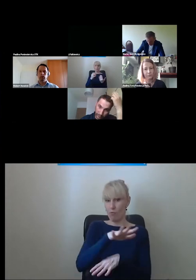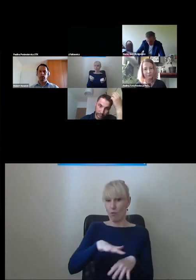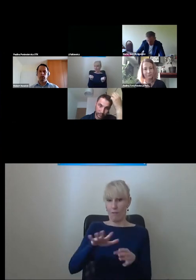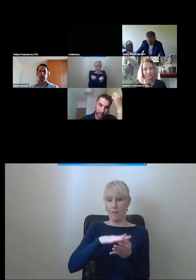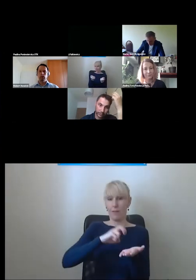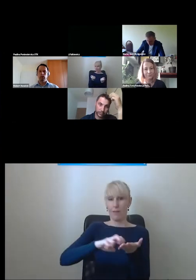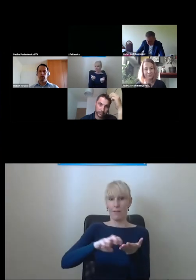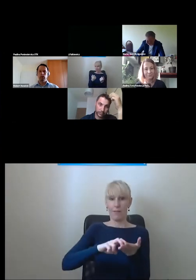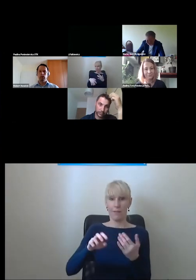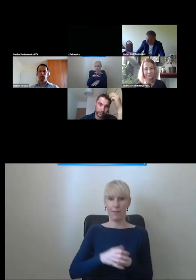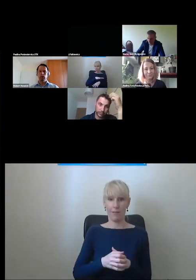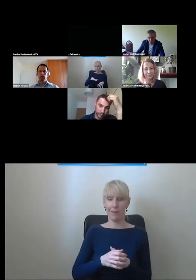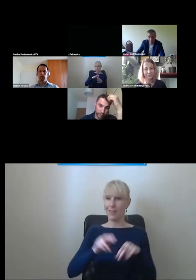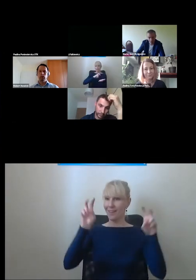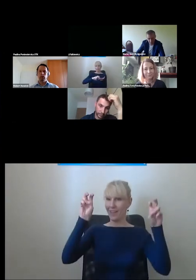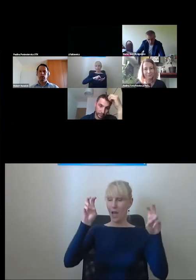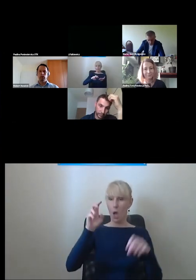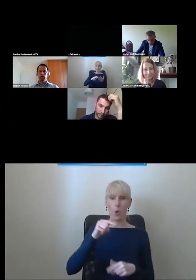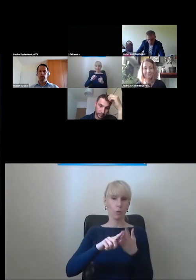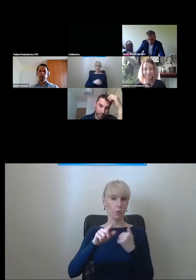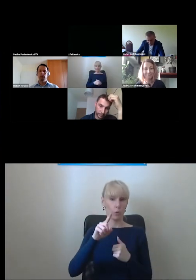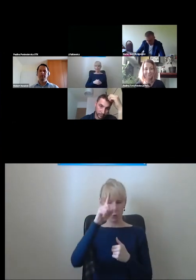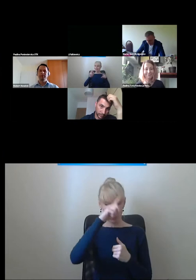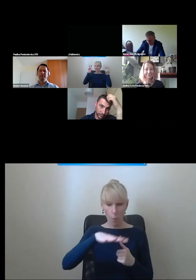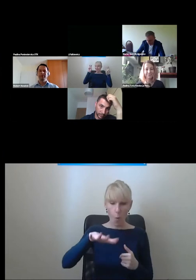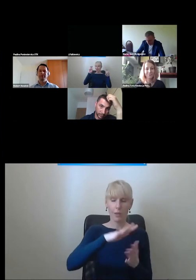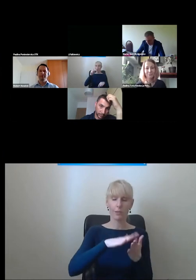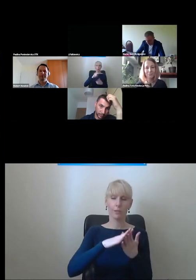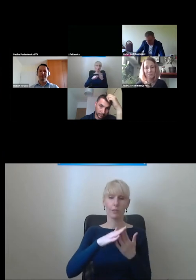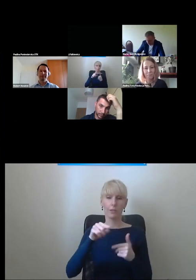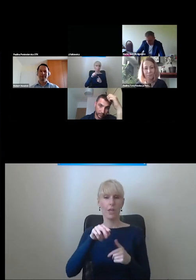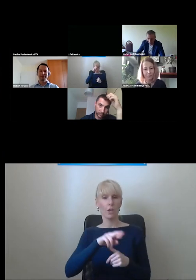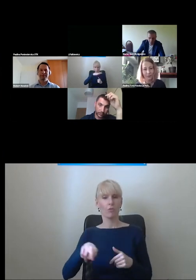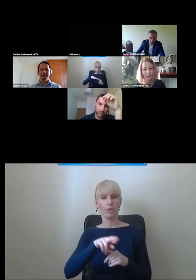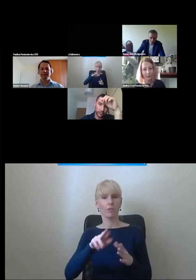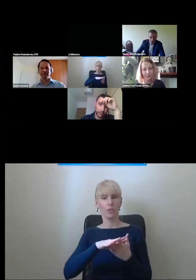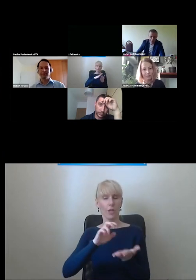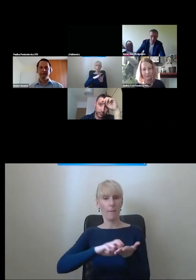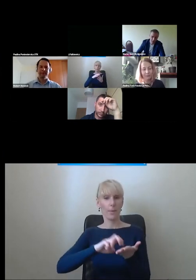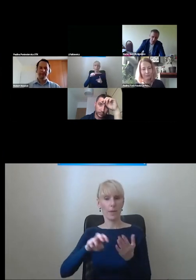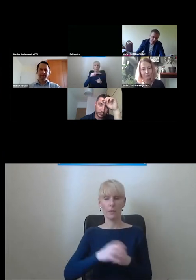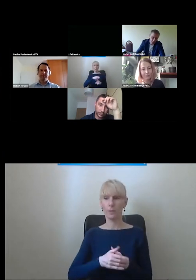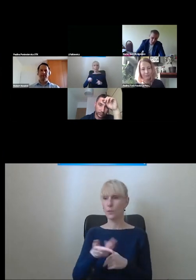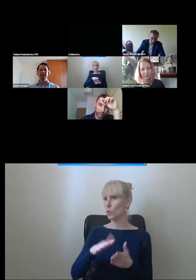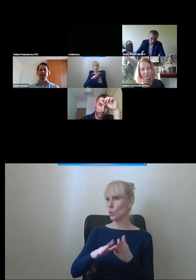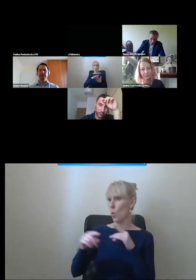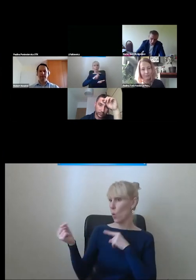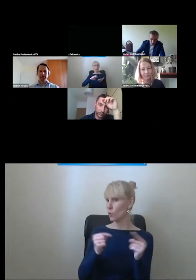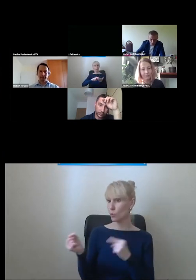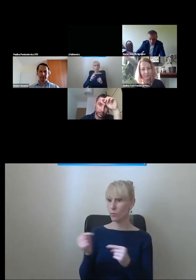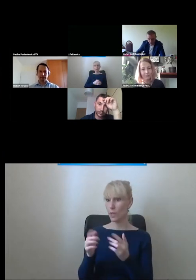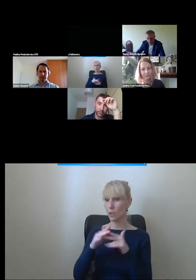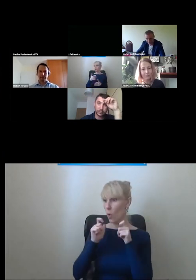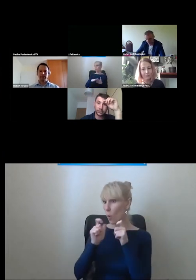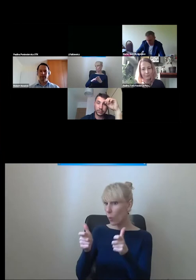Nawet się ładnie nazwali społeczny rzecznik pieszych. Starają się brać udział we wszelkich możliwych konsultacjach, które ogłaszamy,